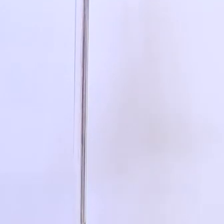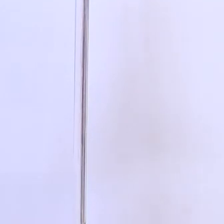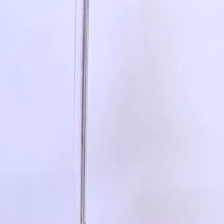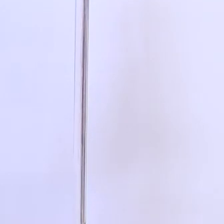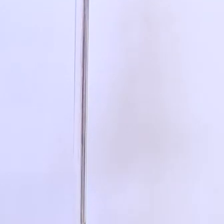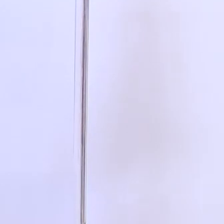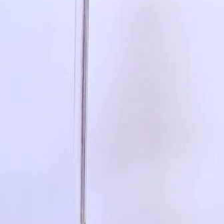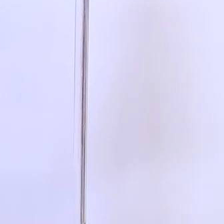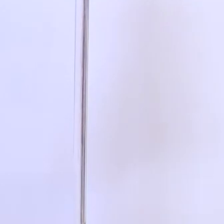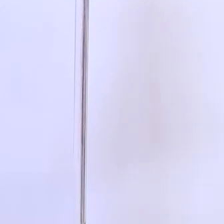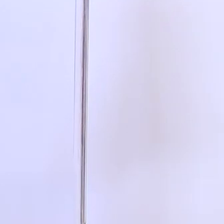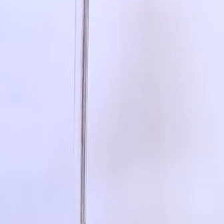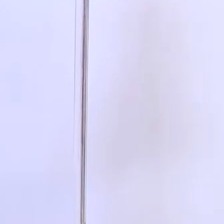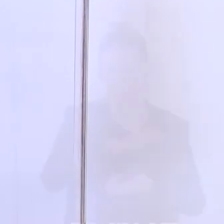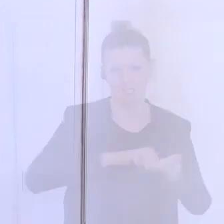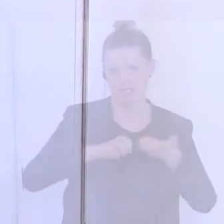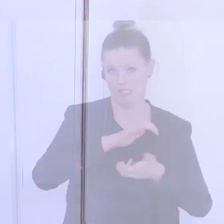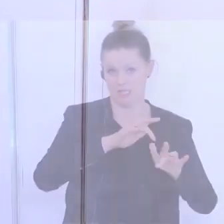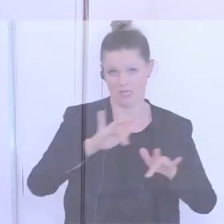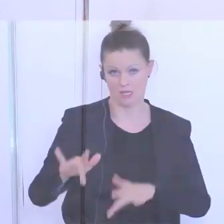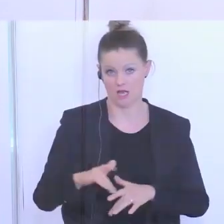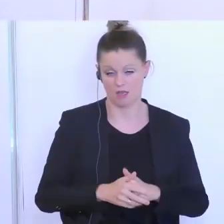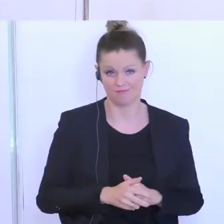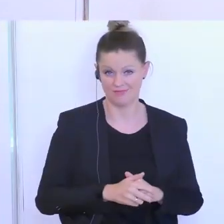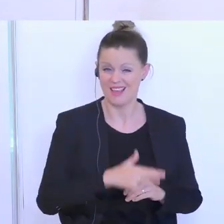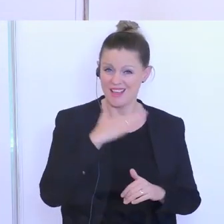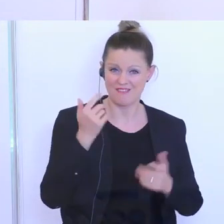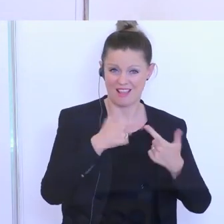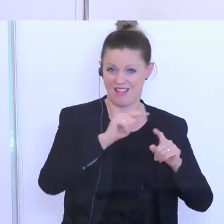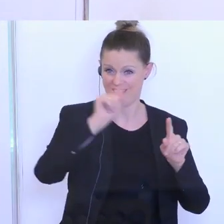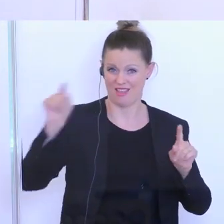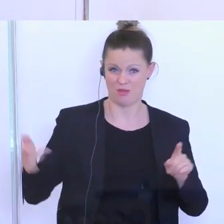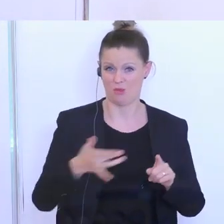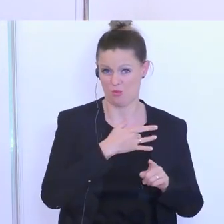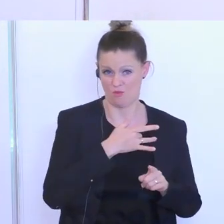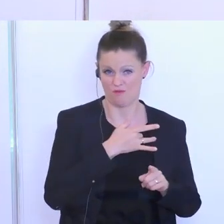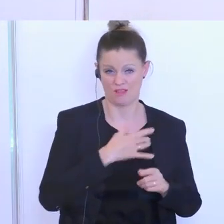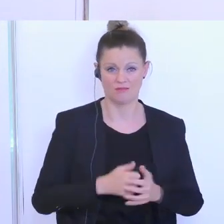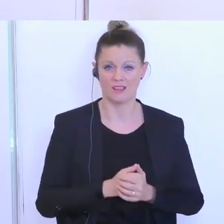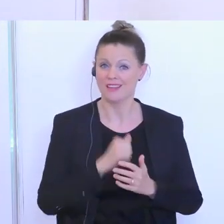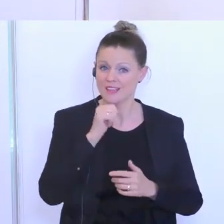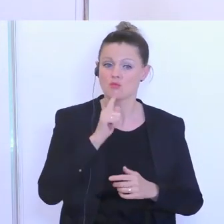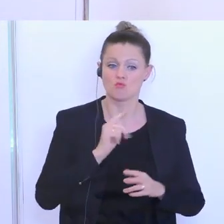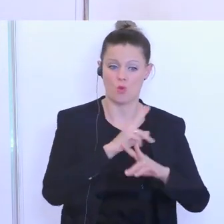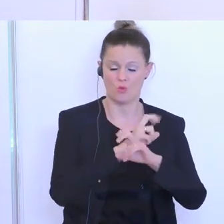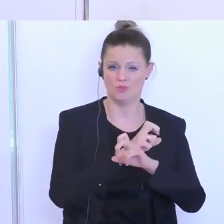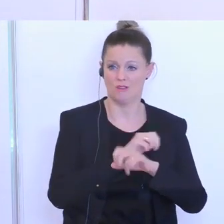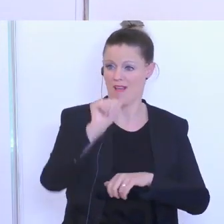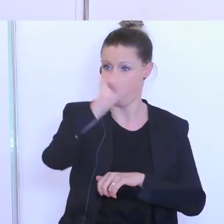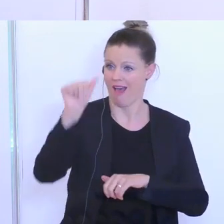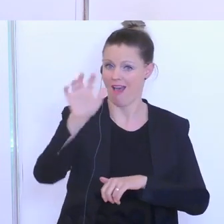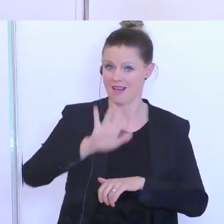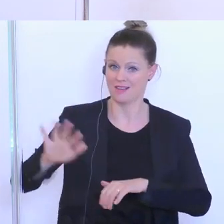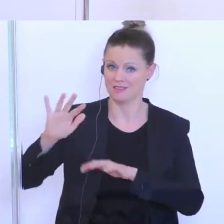erlebt eine Krise, die viele Länder betrifft, nicht nur Österreich. Sie ist aus dem asiatischen Raum